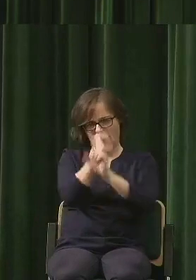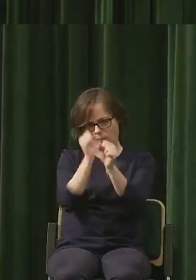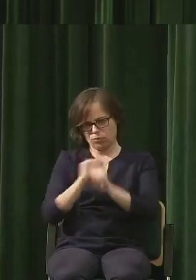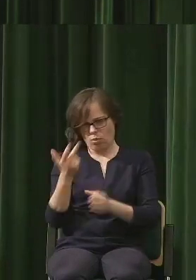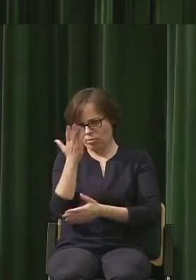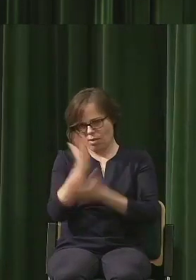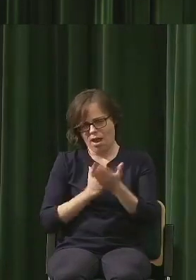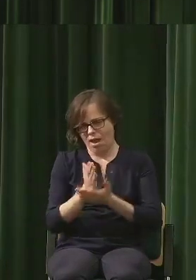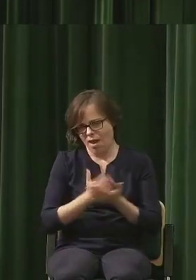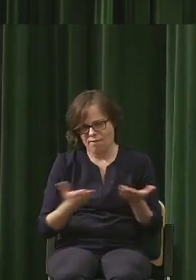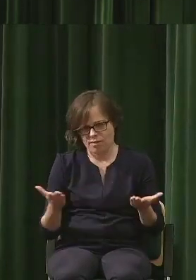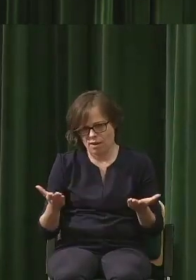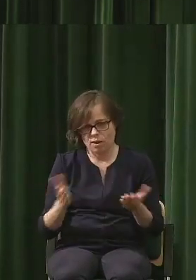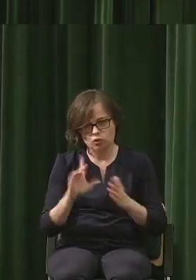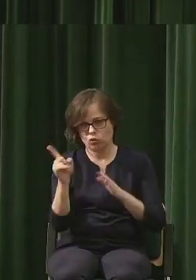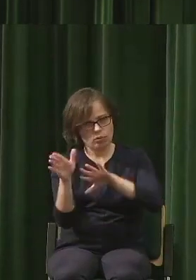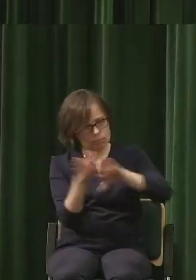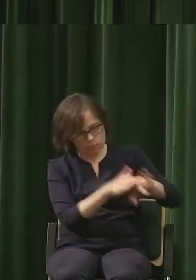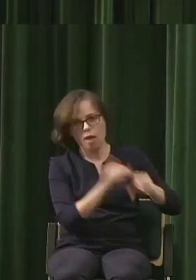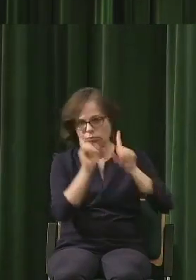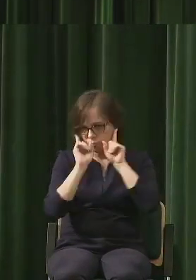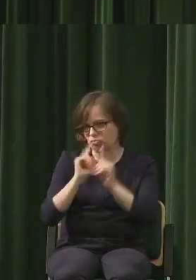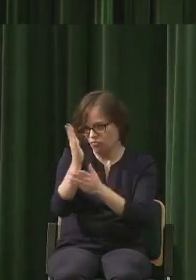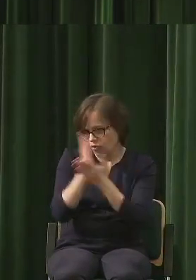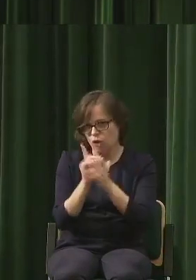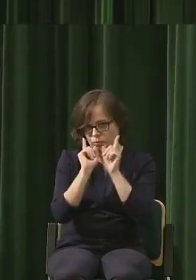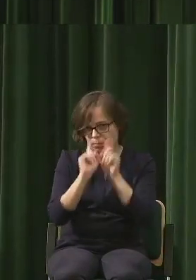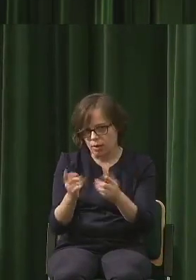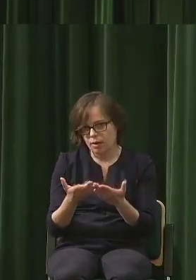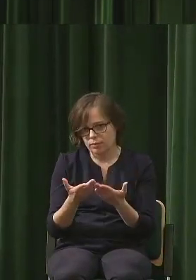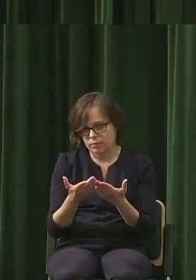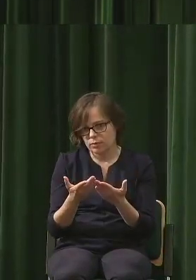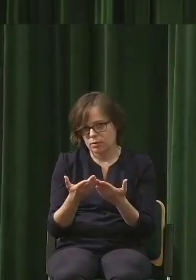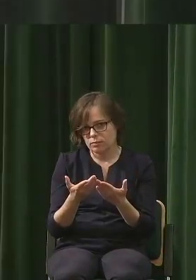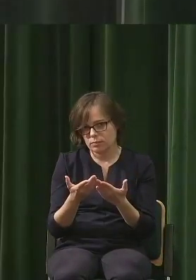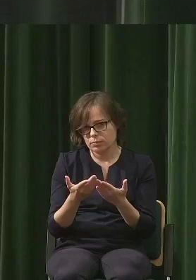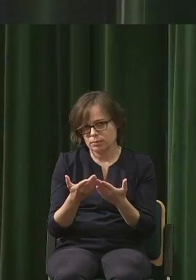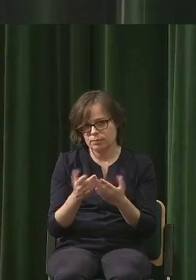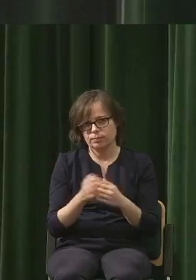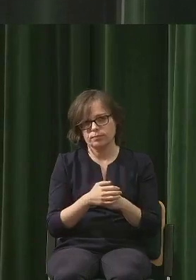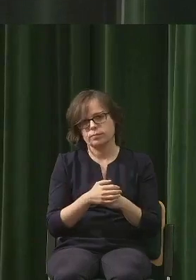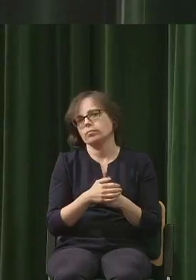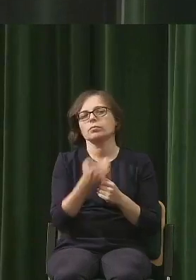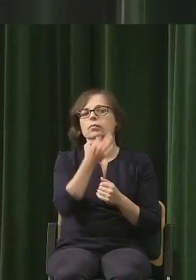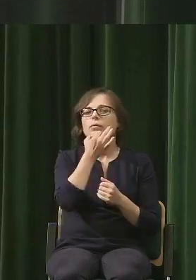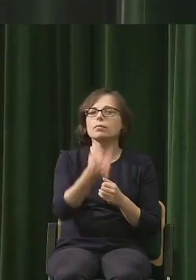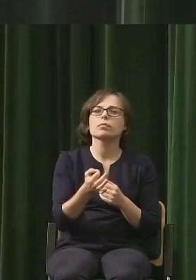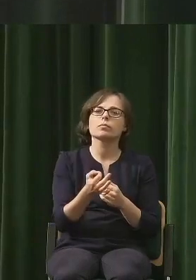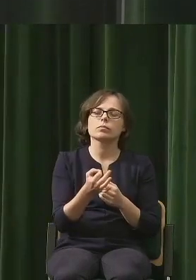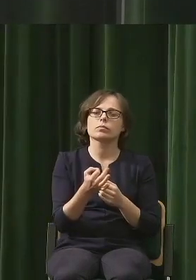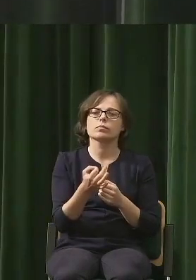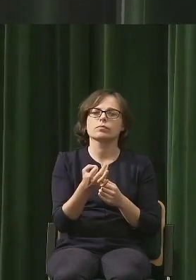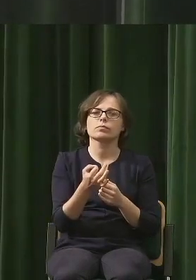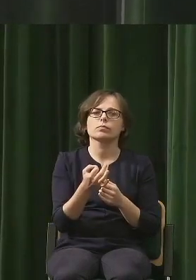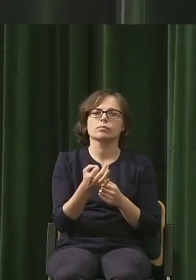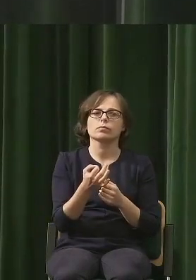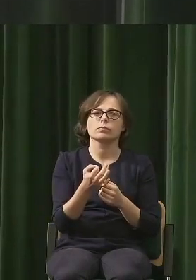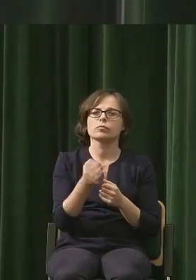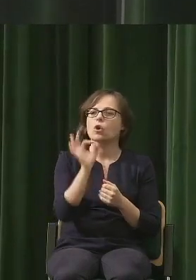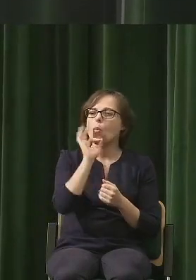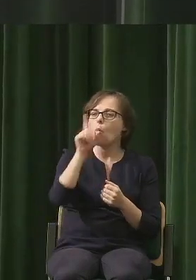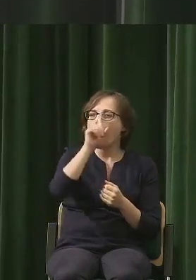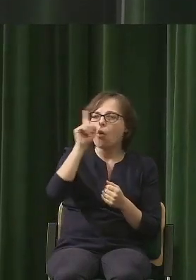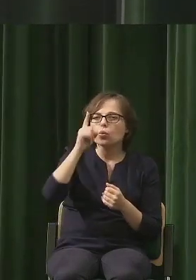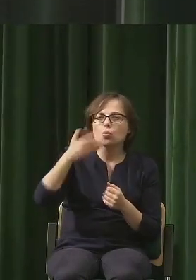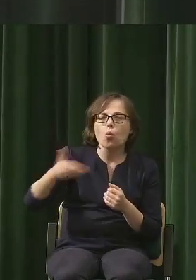wcisnąć nie wiadomo kto i tak dalej. Czy tu coś, czy można po prostu budować na młodych